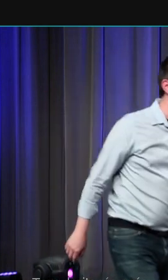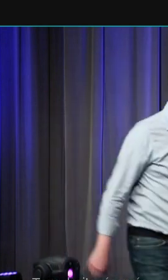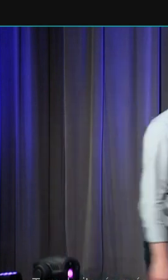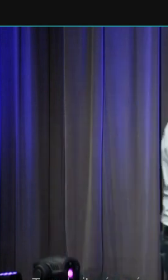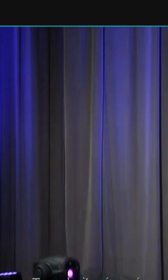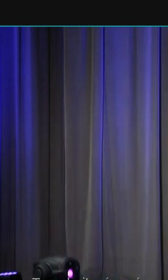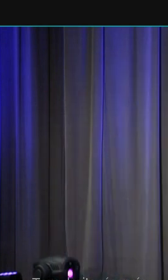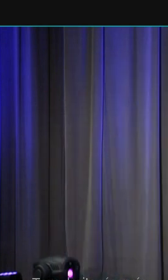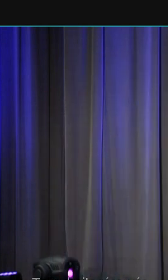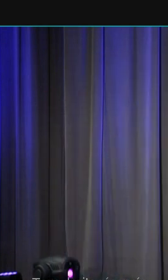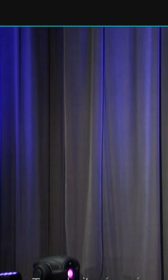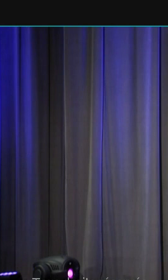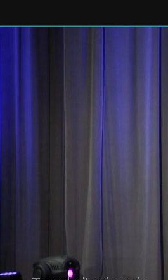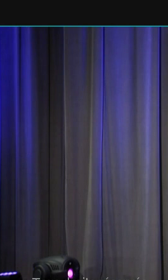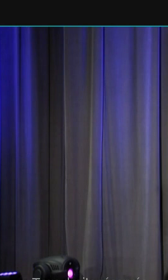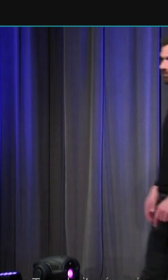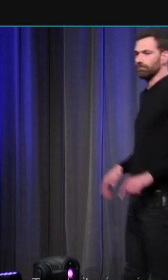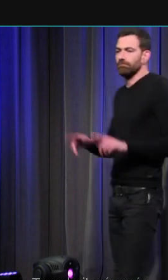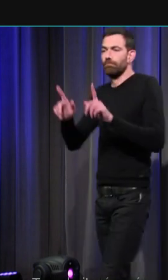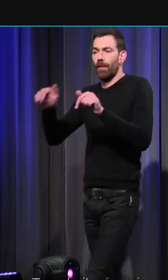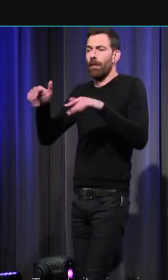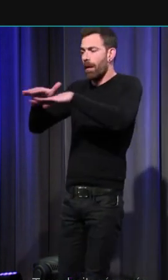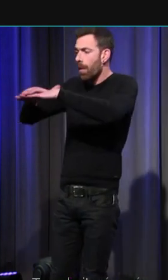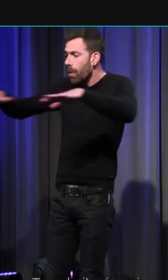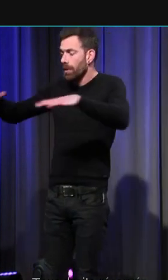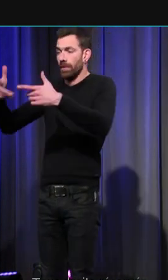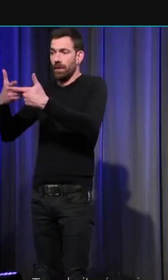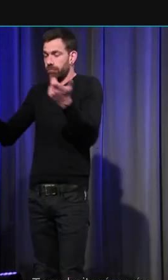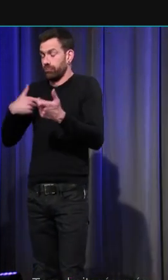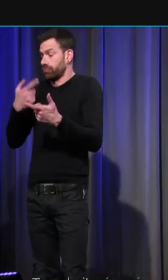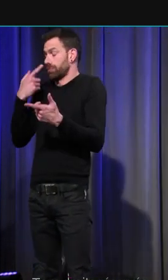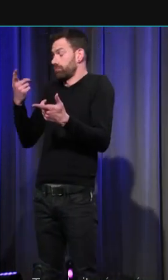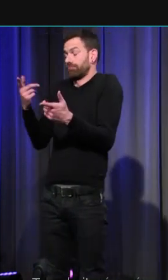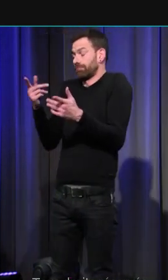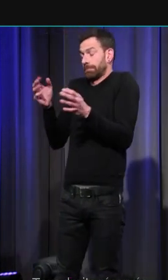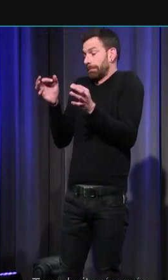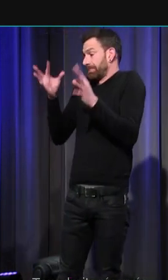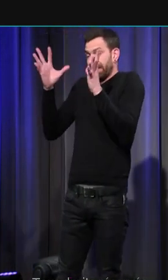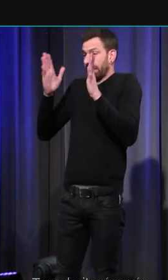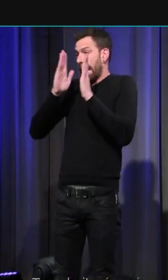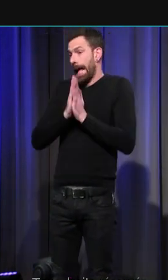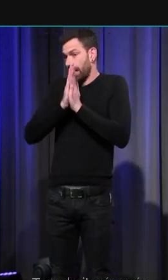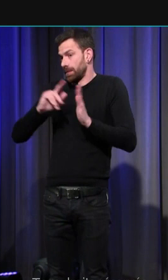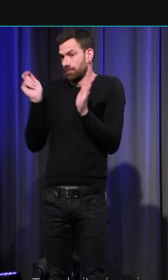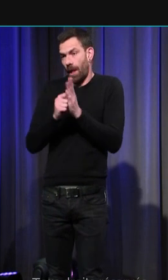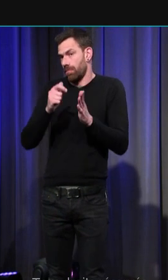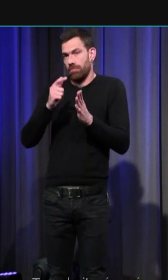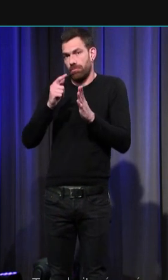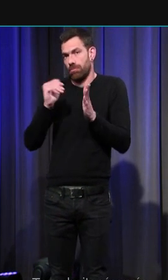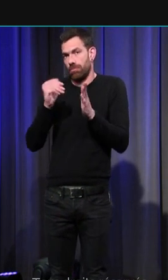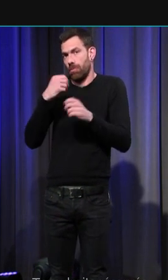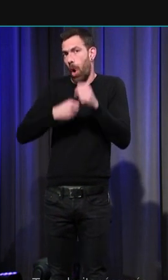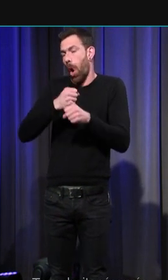vraiment un schéma classique d'une église avec des arêtes de poisson typique d'une construction de l'an 1000 église